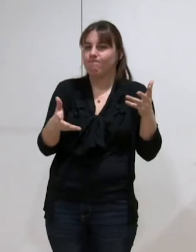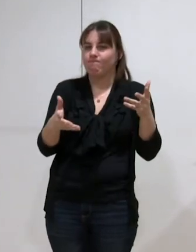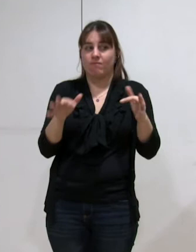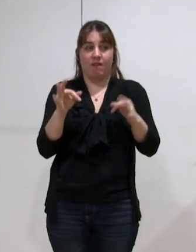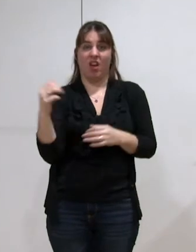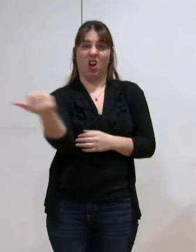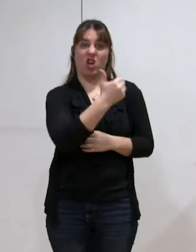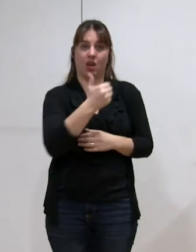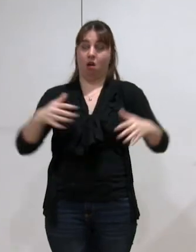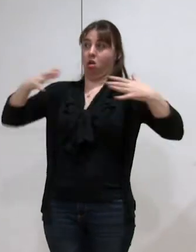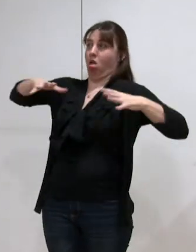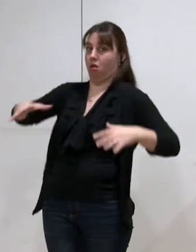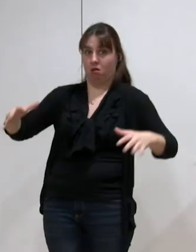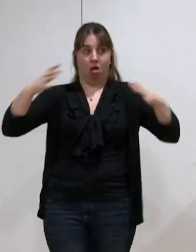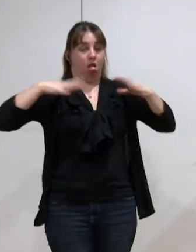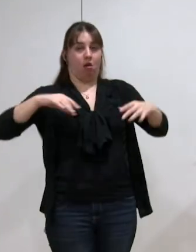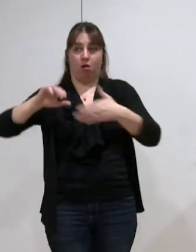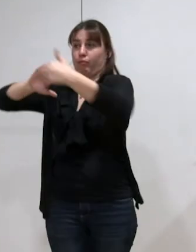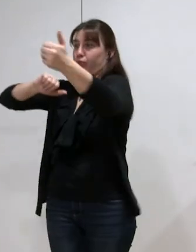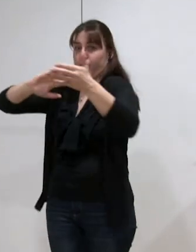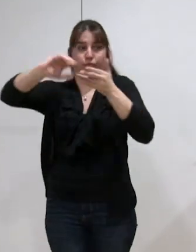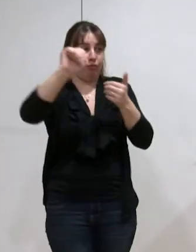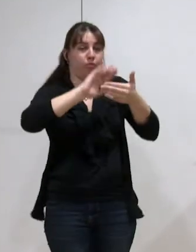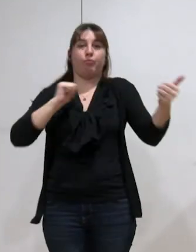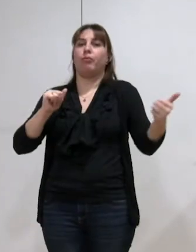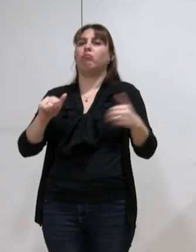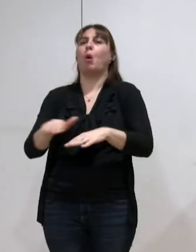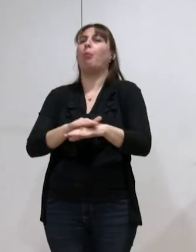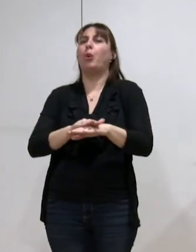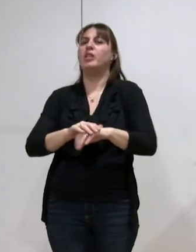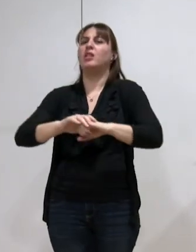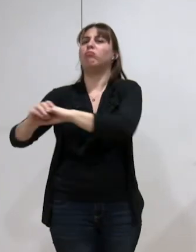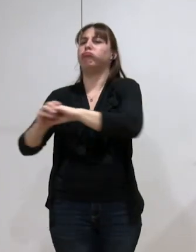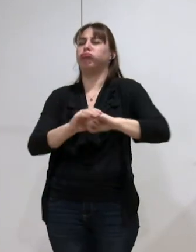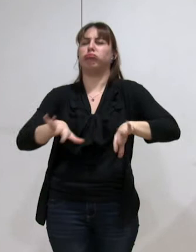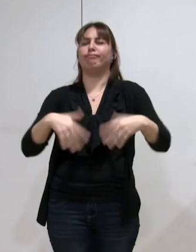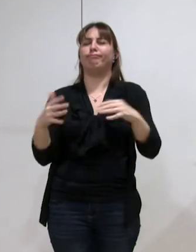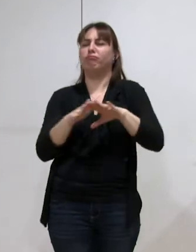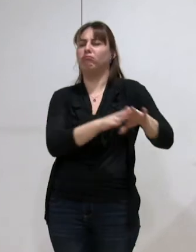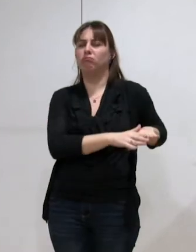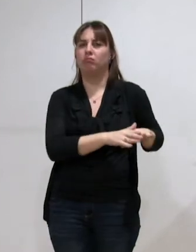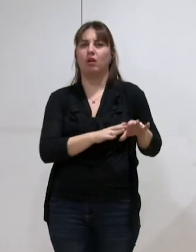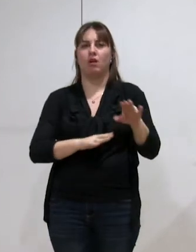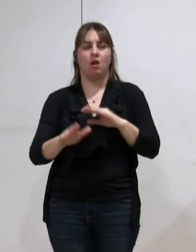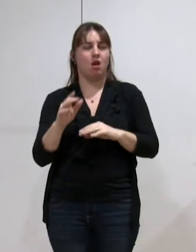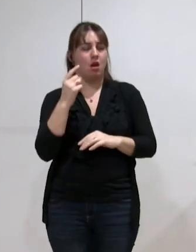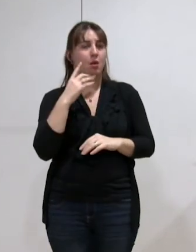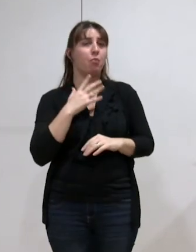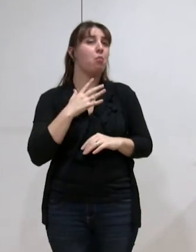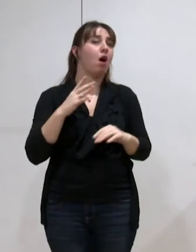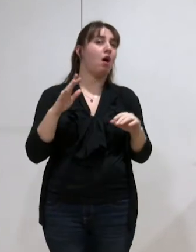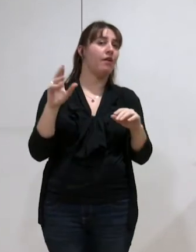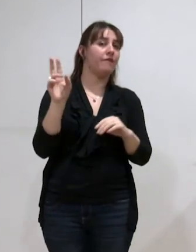chaude, et ça dépasse les clivages politiques, considère que, et c'est le seul point sur lequel je rejoins